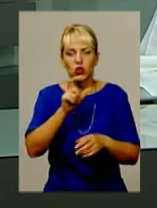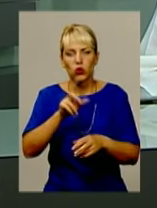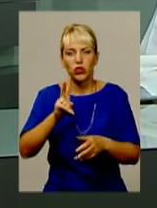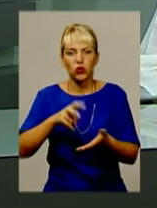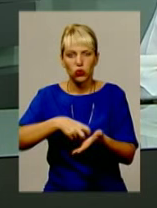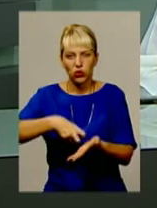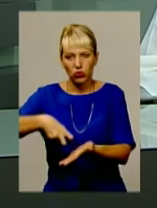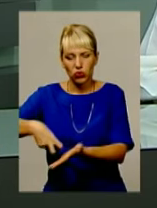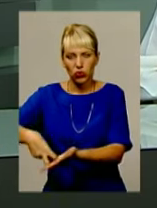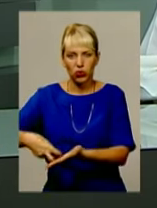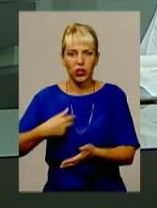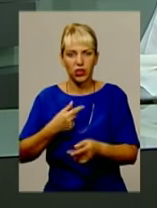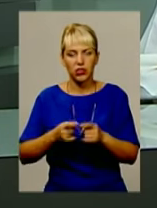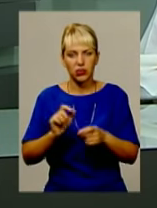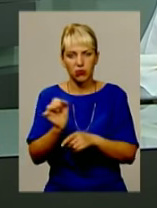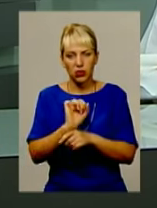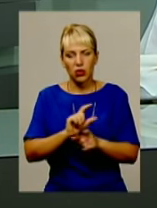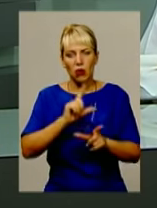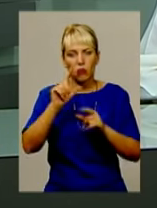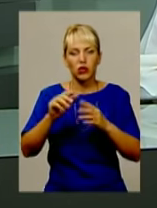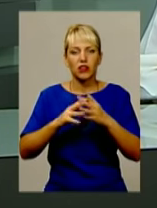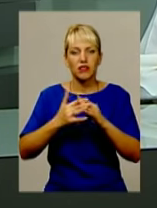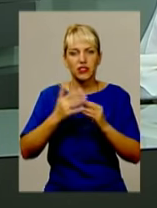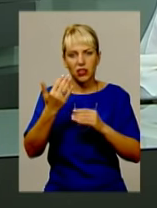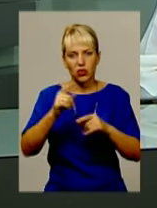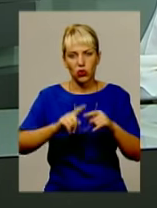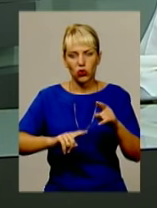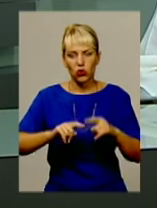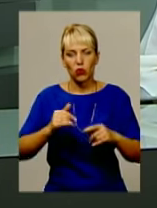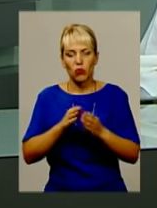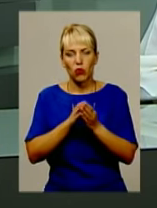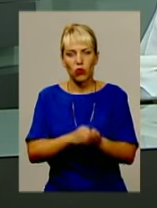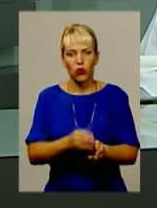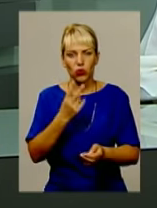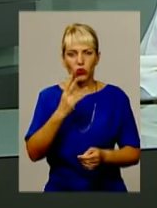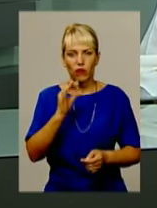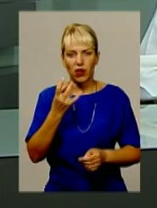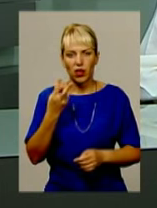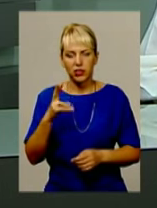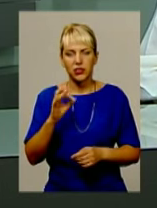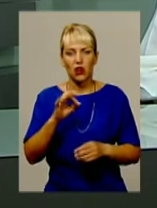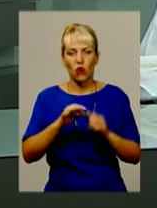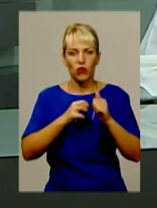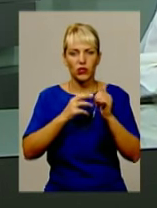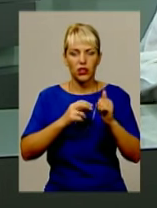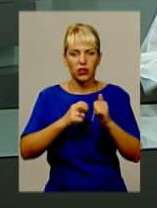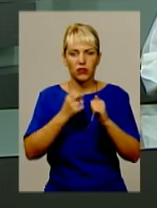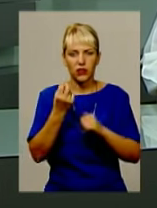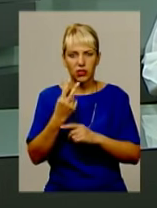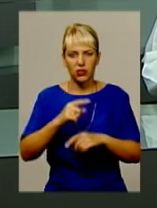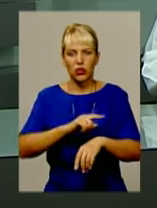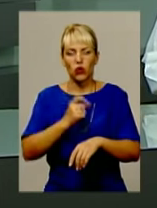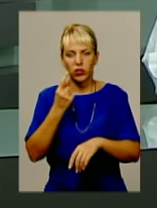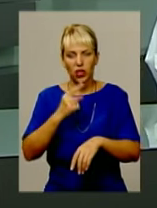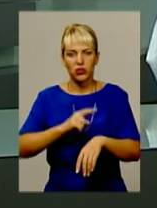кортеж поїхав у рідне село Армійця. Похоронять Олега Середюка 2 вересня або 11-й годині на сільському кладовищі. Вічна